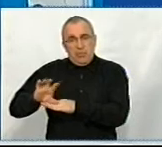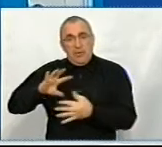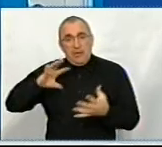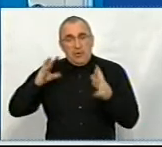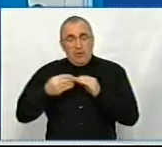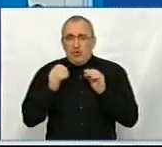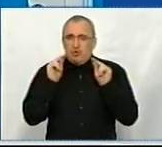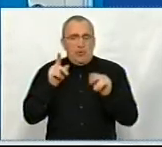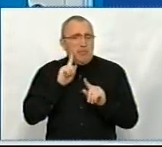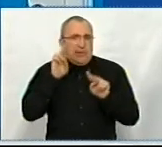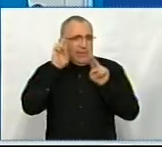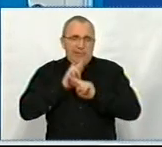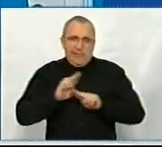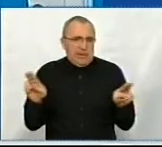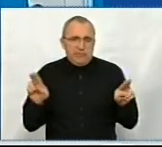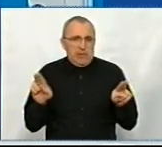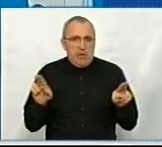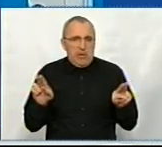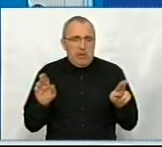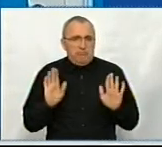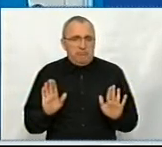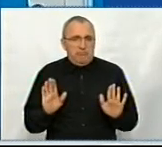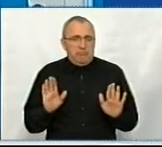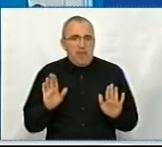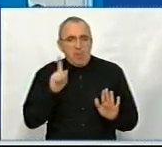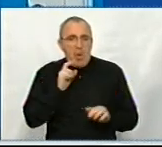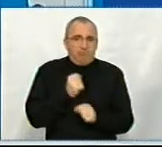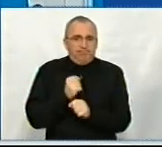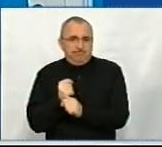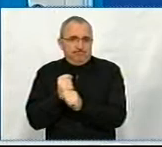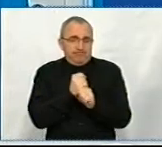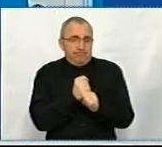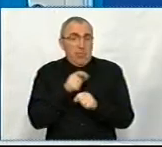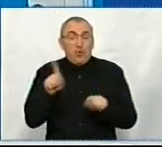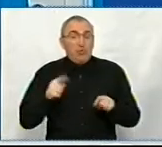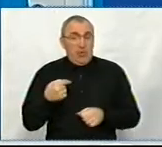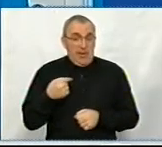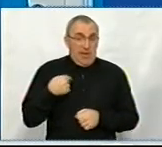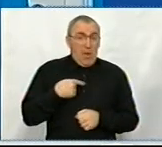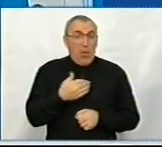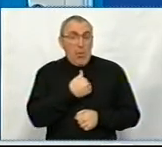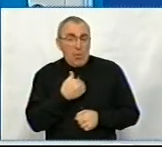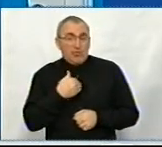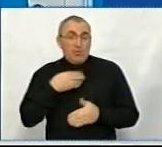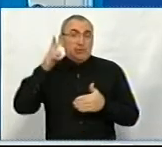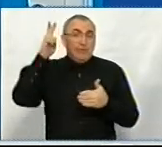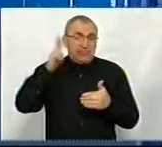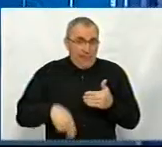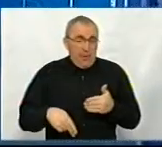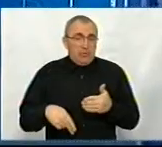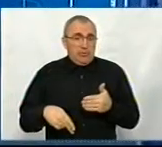Результатів, чесно, я ще не знаю, є тільки наробки. Але то, що я б хотів би завершити,